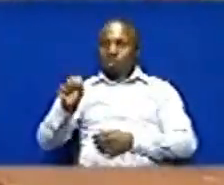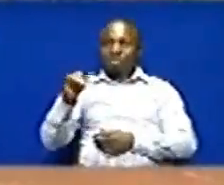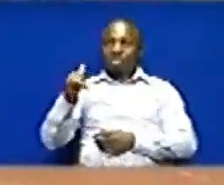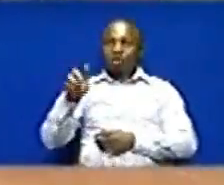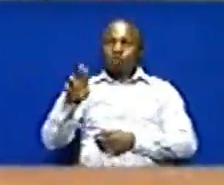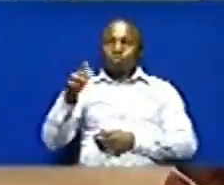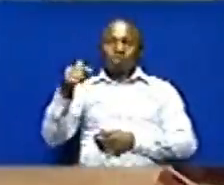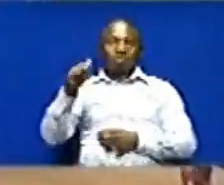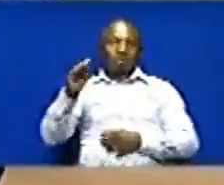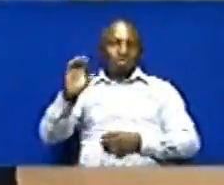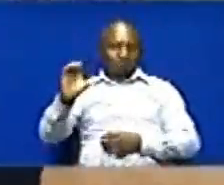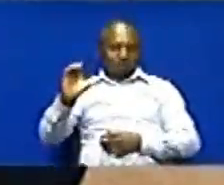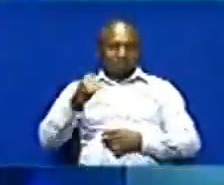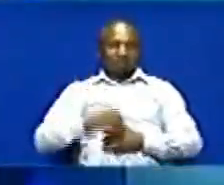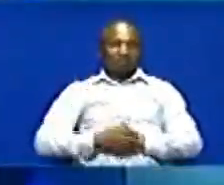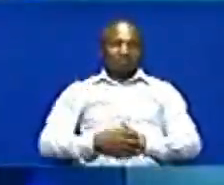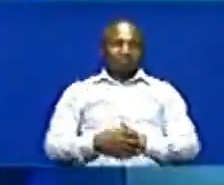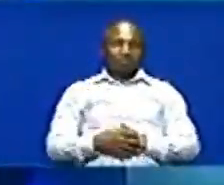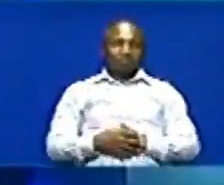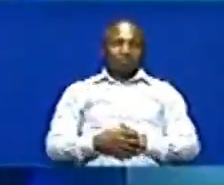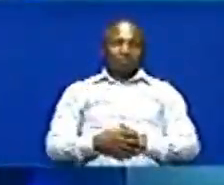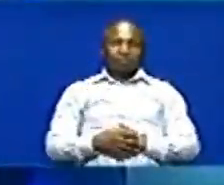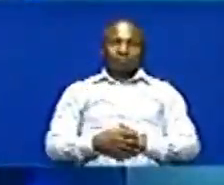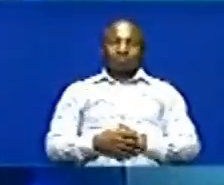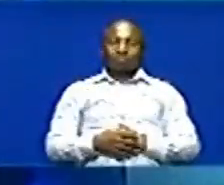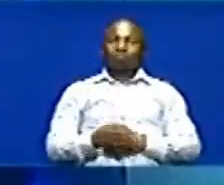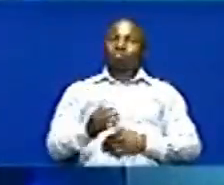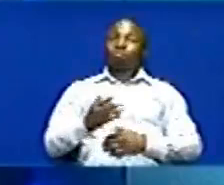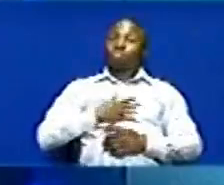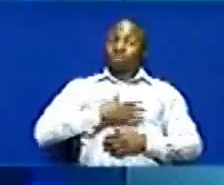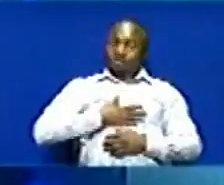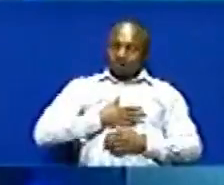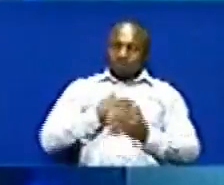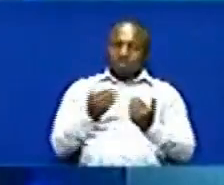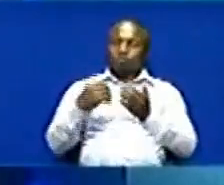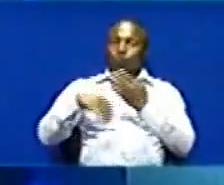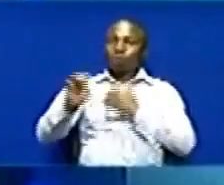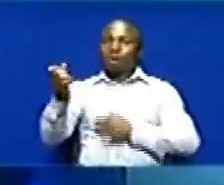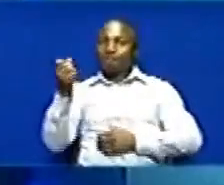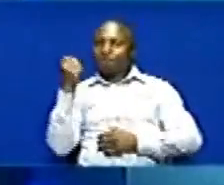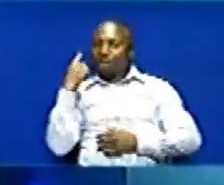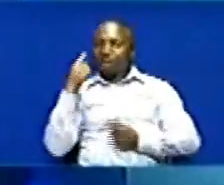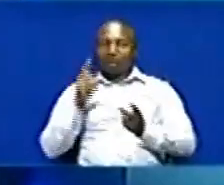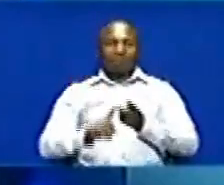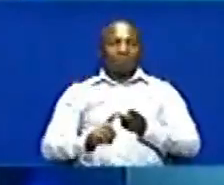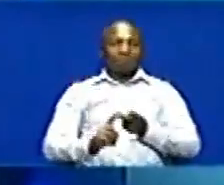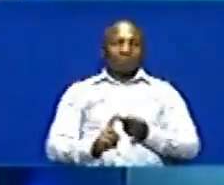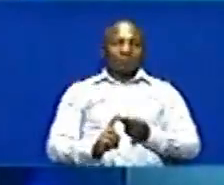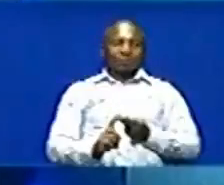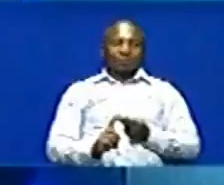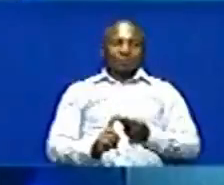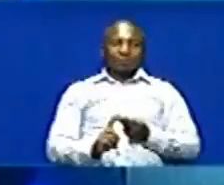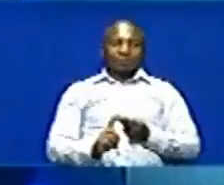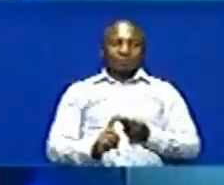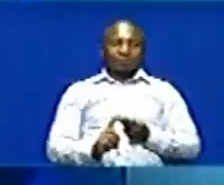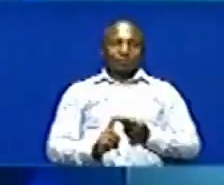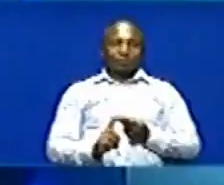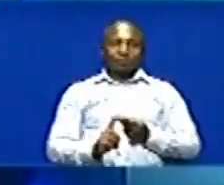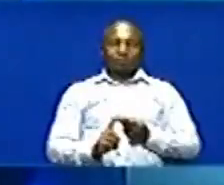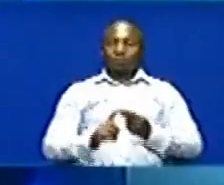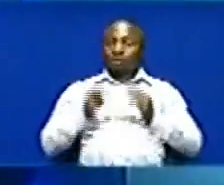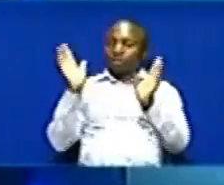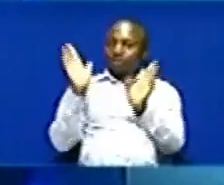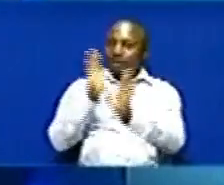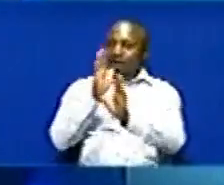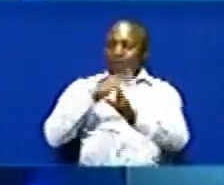wa TBC Na kwa sante Pasko tu eleke mbea Ampapo Hali ya